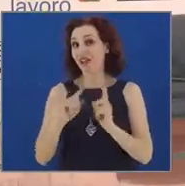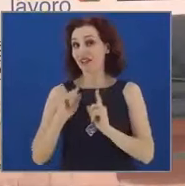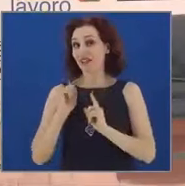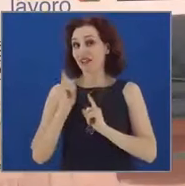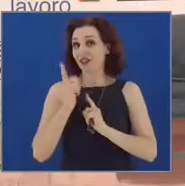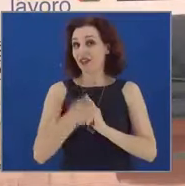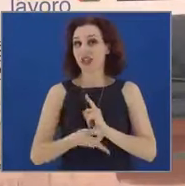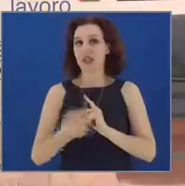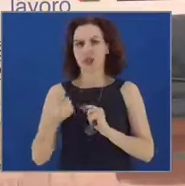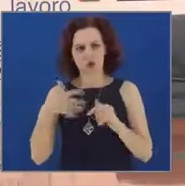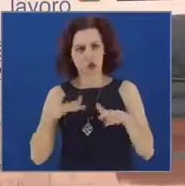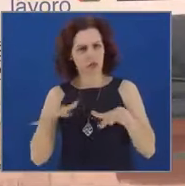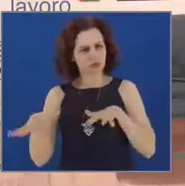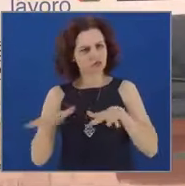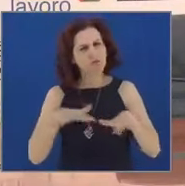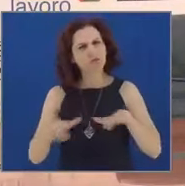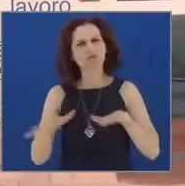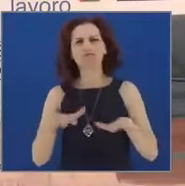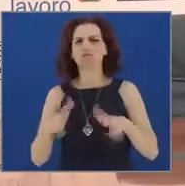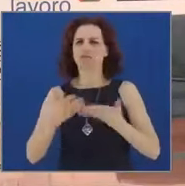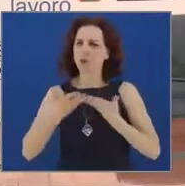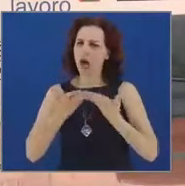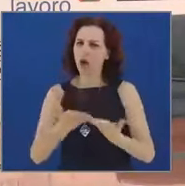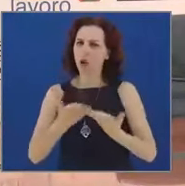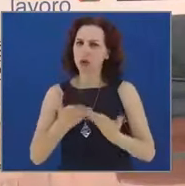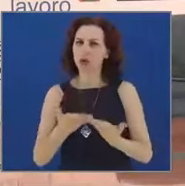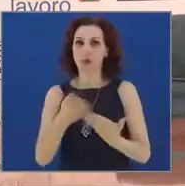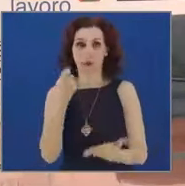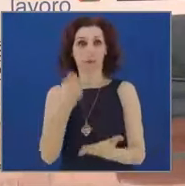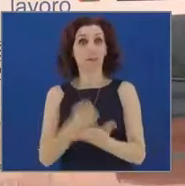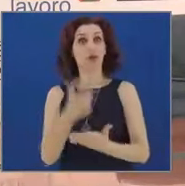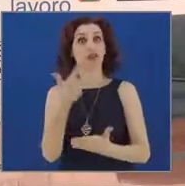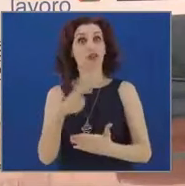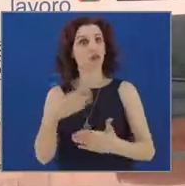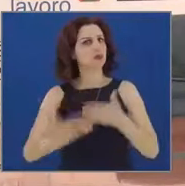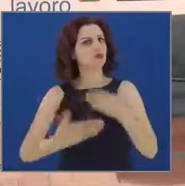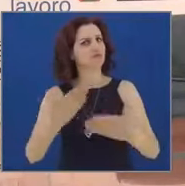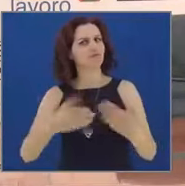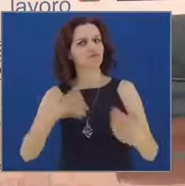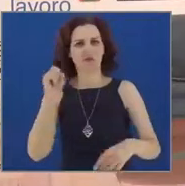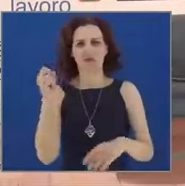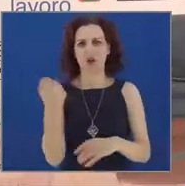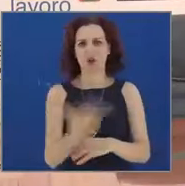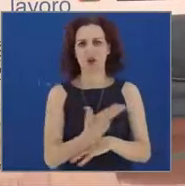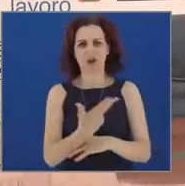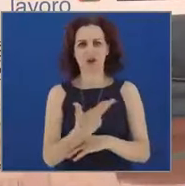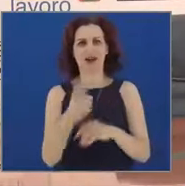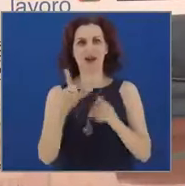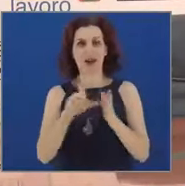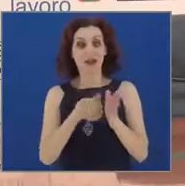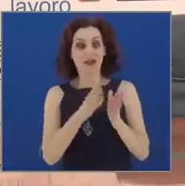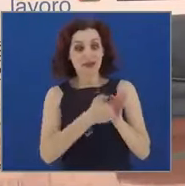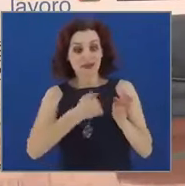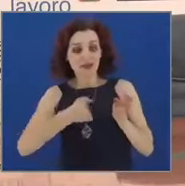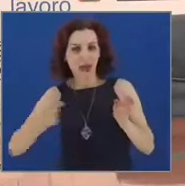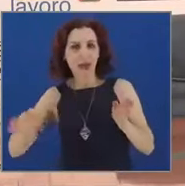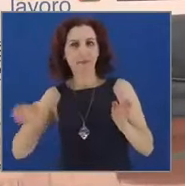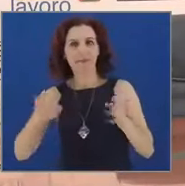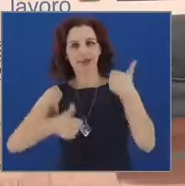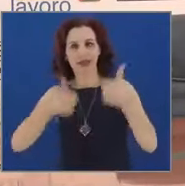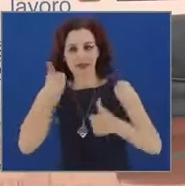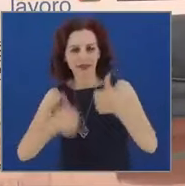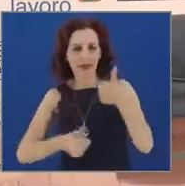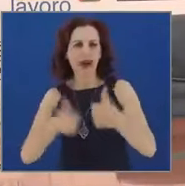velocizzare e realizzare, anche nei tempi previsti da legare, quello che era possibile e necessario realizzare, che